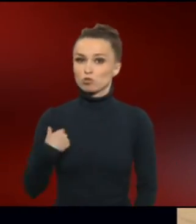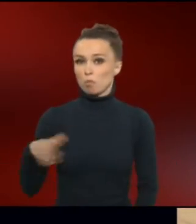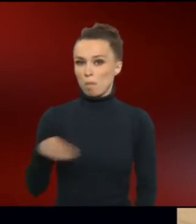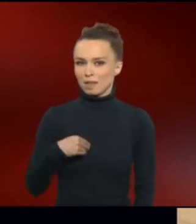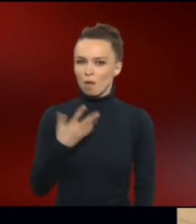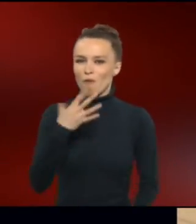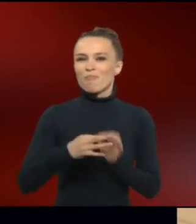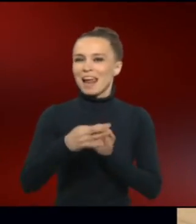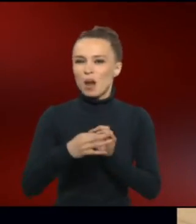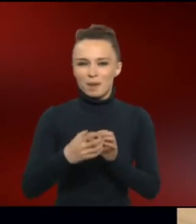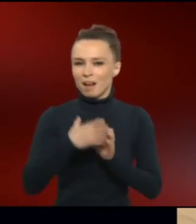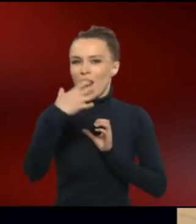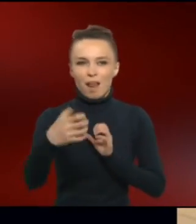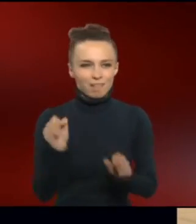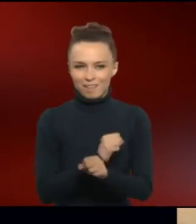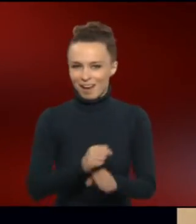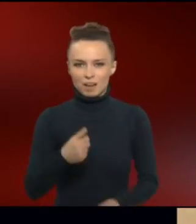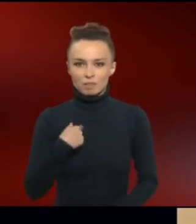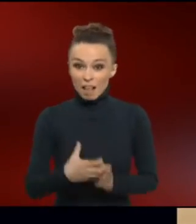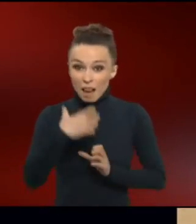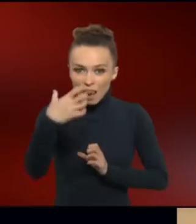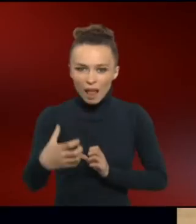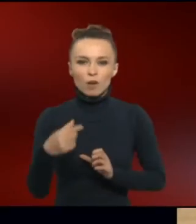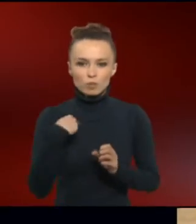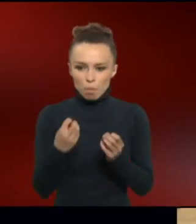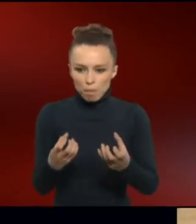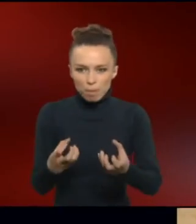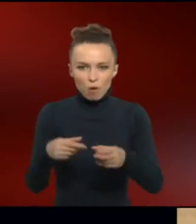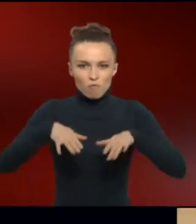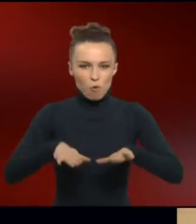Kilometer. Länger kann ich nicht laufen, sonst kriege ich Blasen an den Füßen.